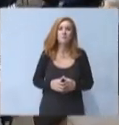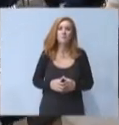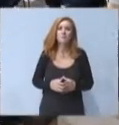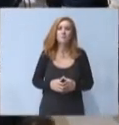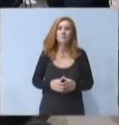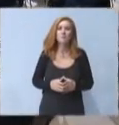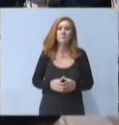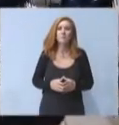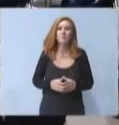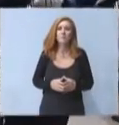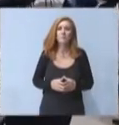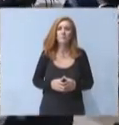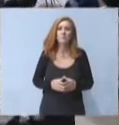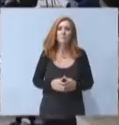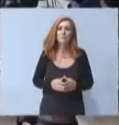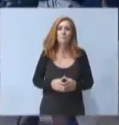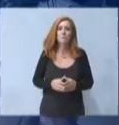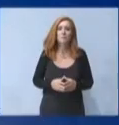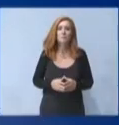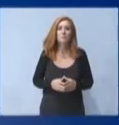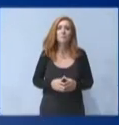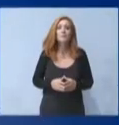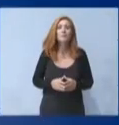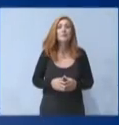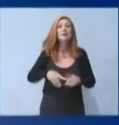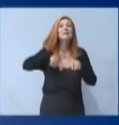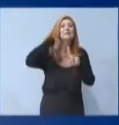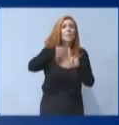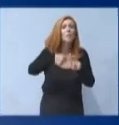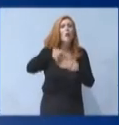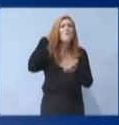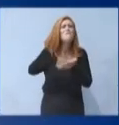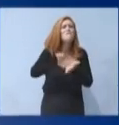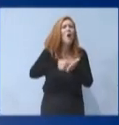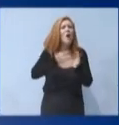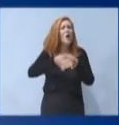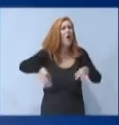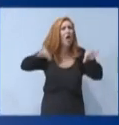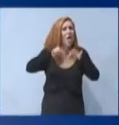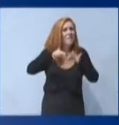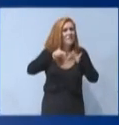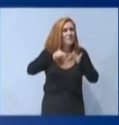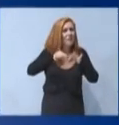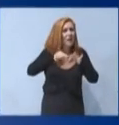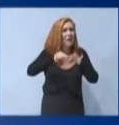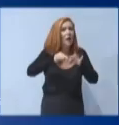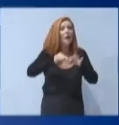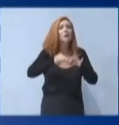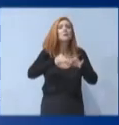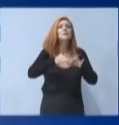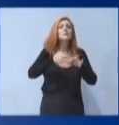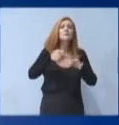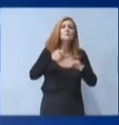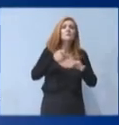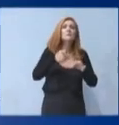Και ο συμπληρωματικός φόρος ένφυα θα ενσωματωθεί στην κύρια κλίμακά του,